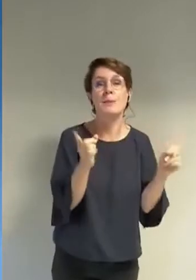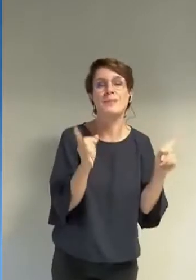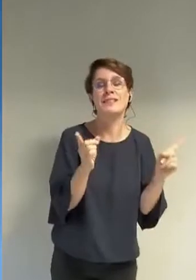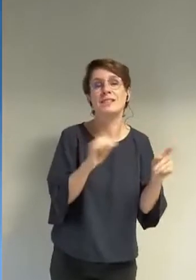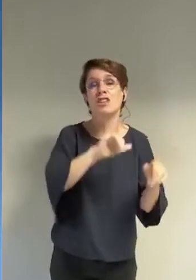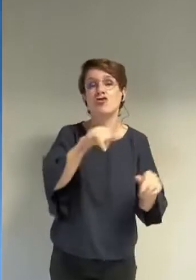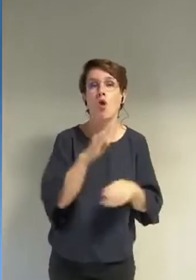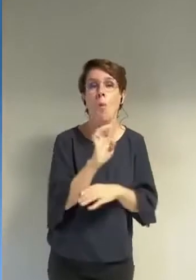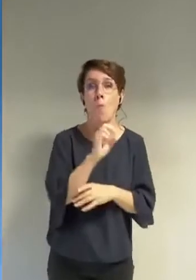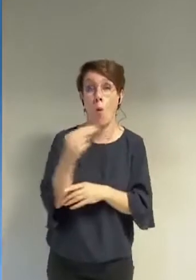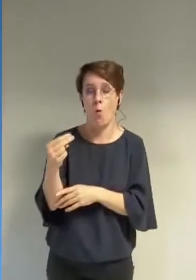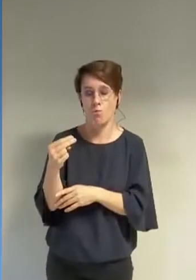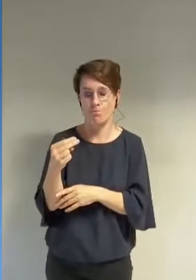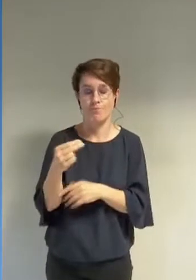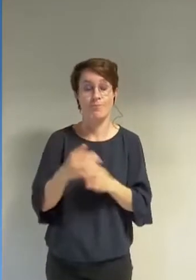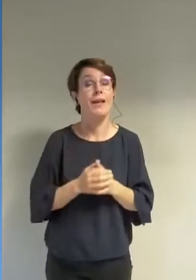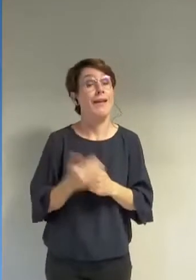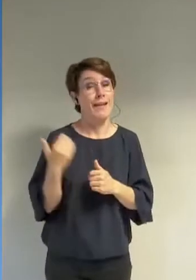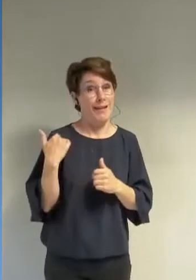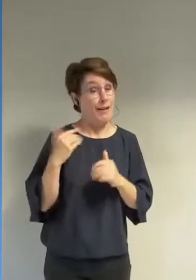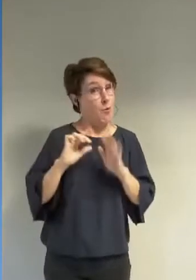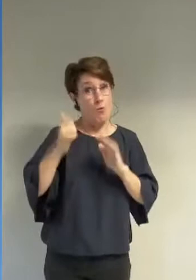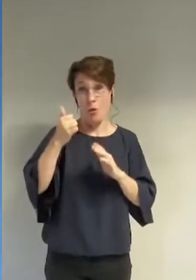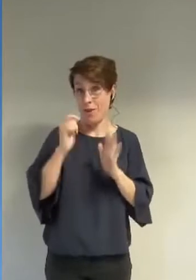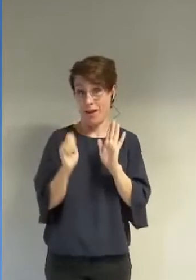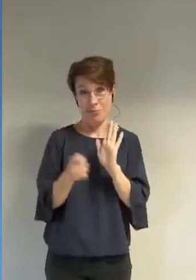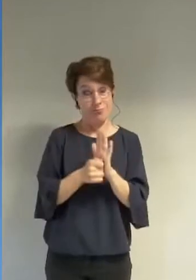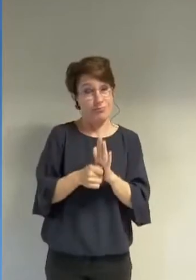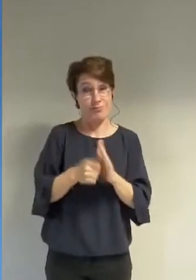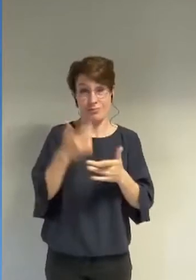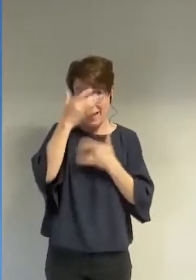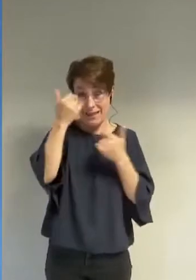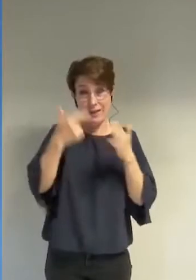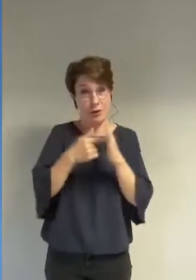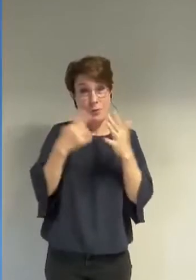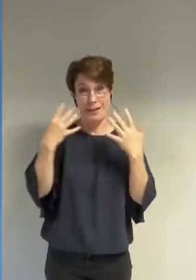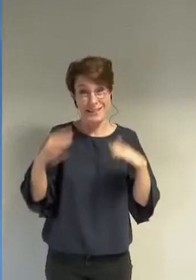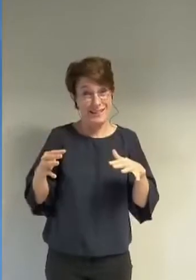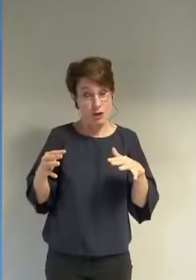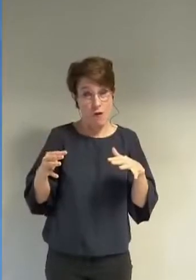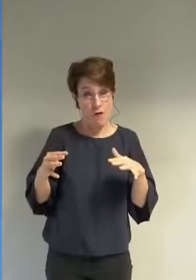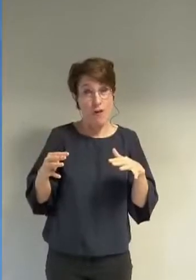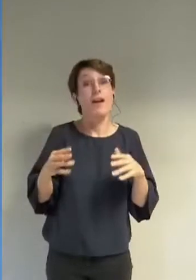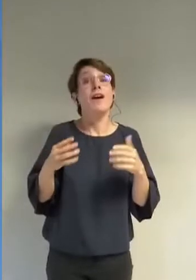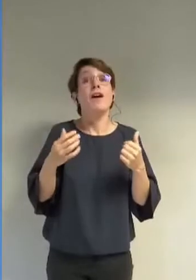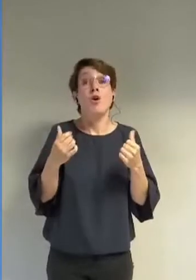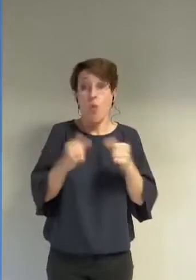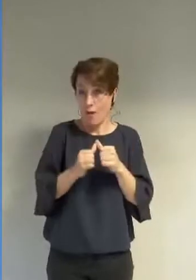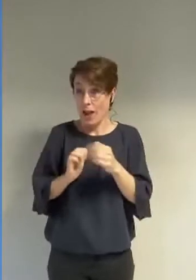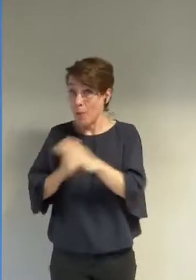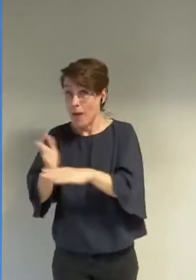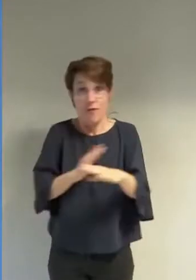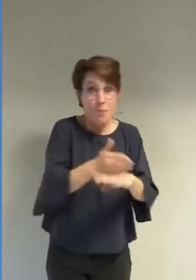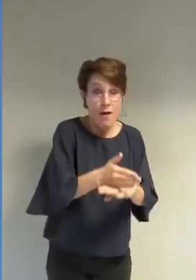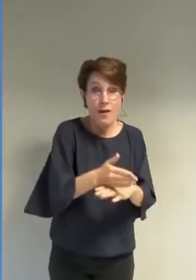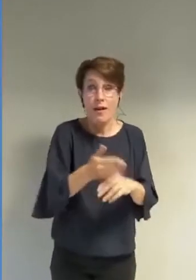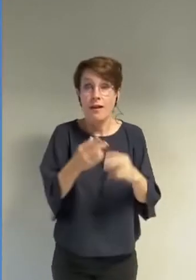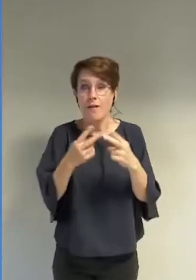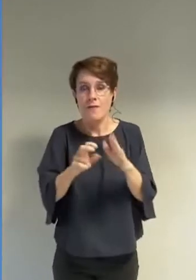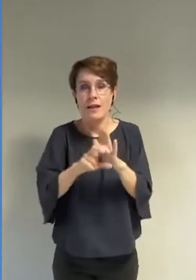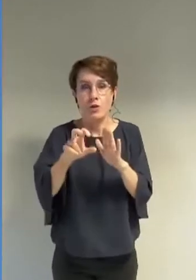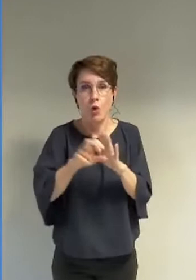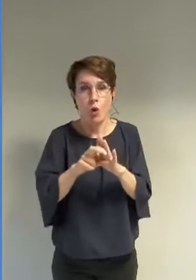épisodes de cet été 2019 la ville de Grenoble ne prend aucune position laisse planer le doute